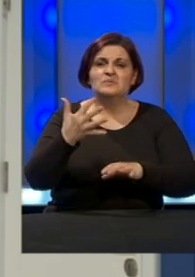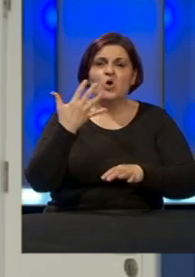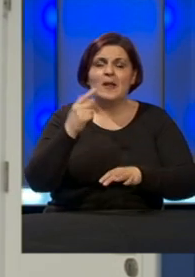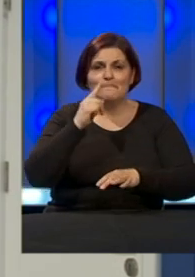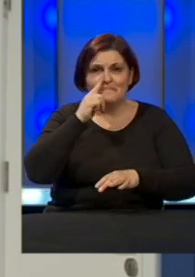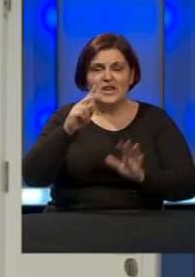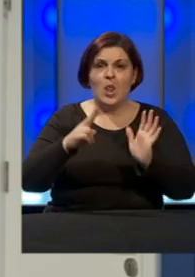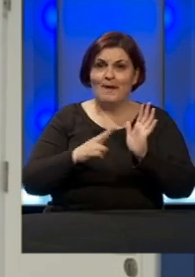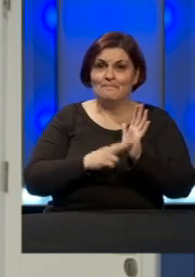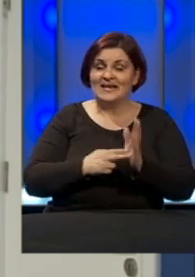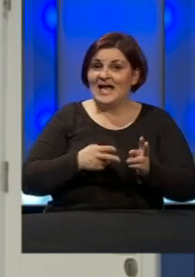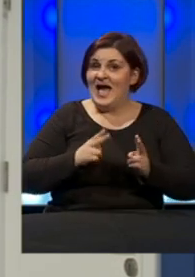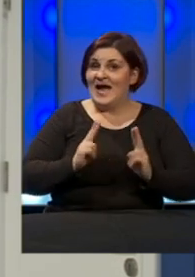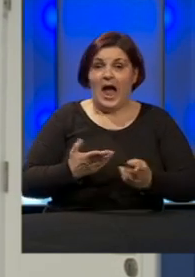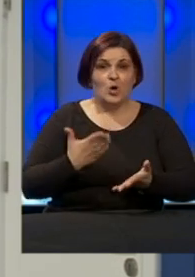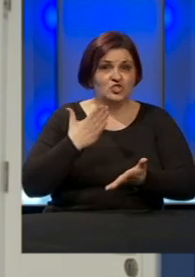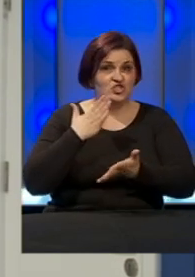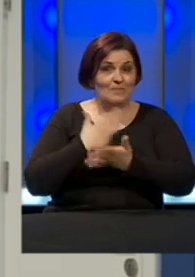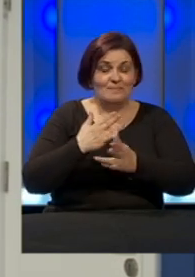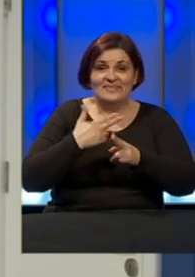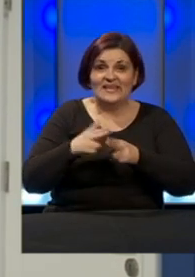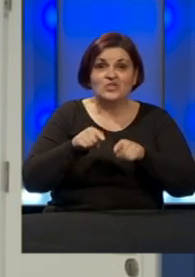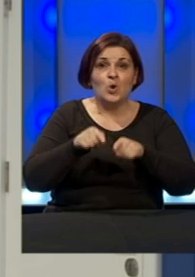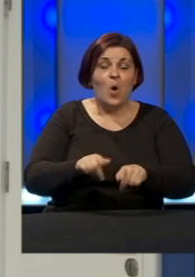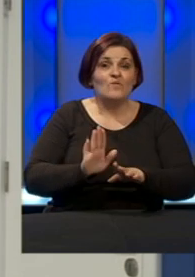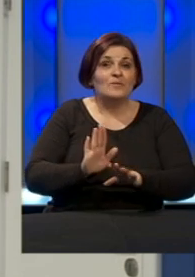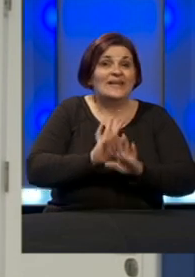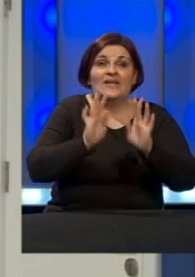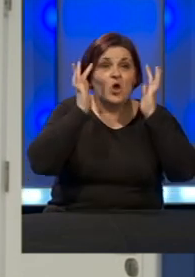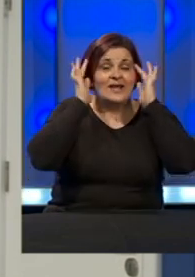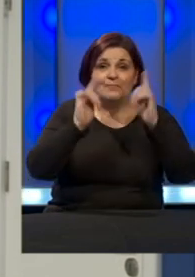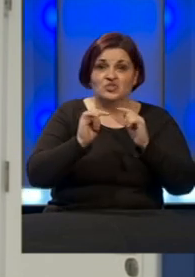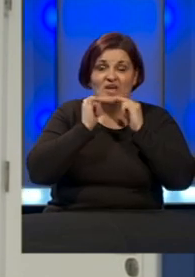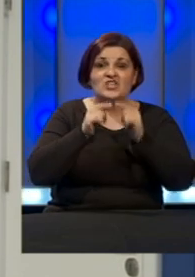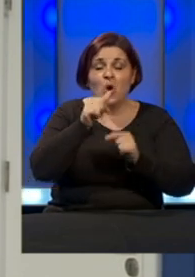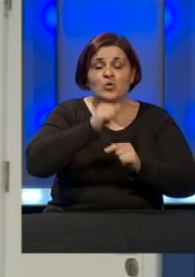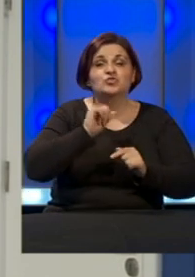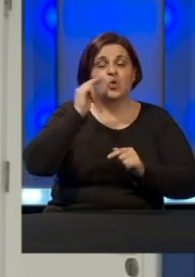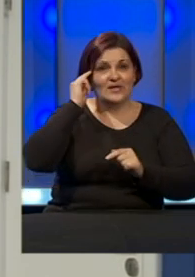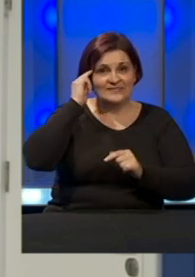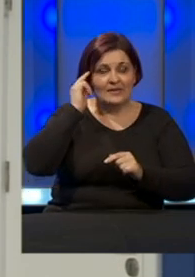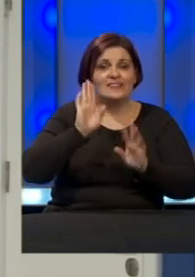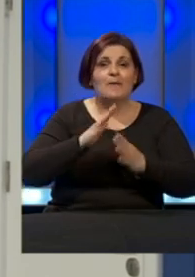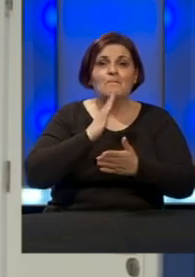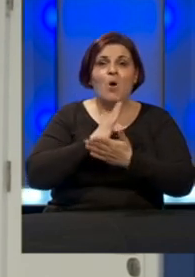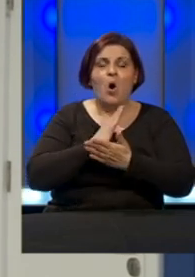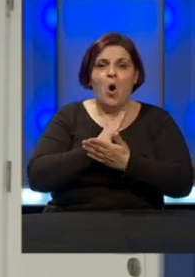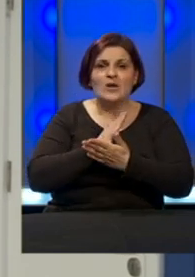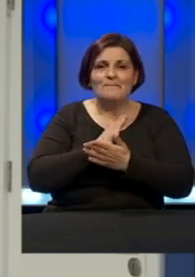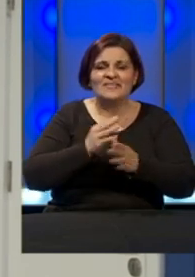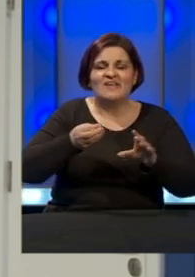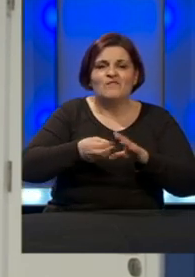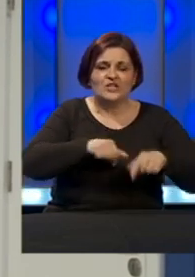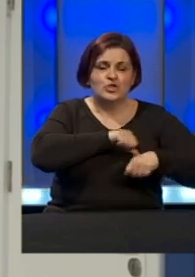miliona maraka. Kako će biti riješeni u ovom trenutku niko ne može da kaže. Ono što znamo je da mora biti napunjen fond